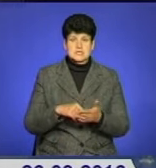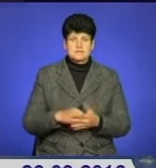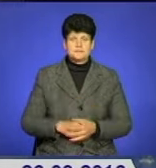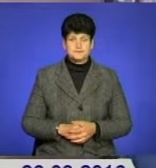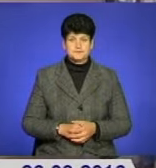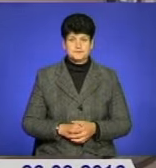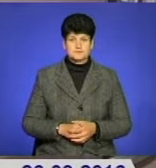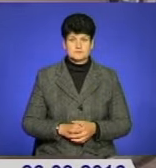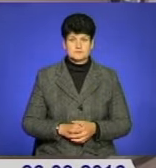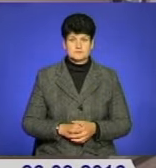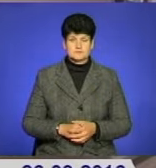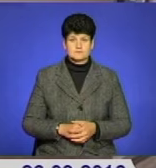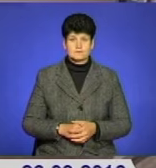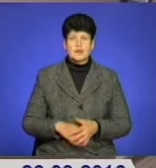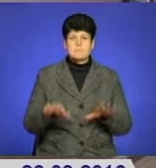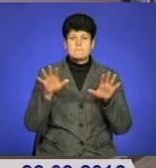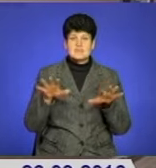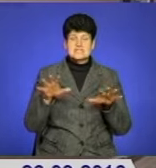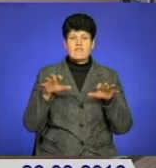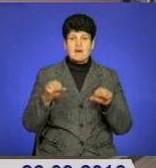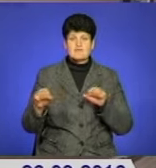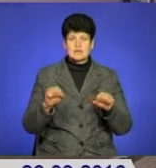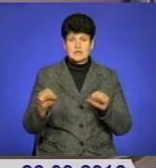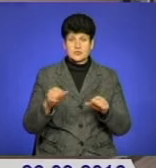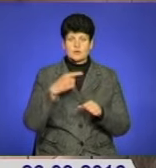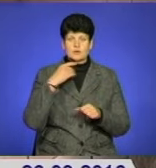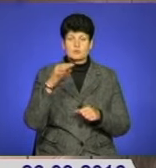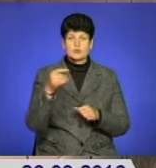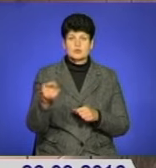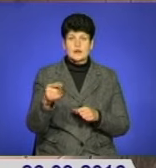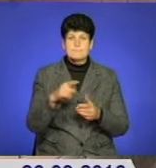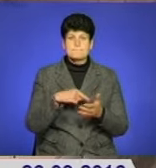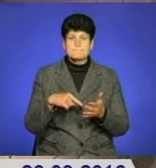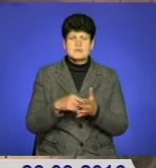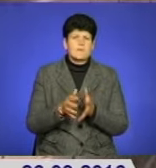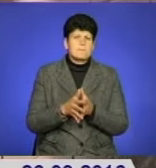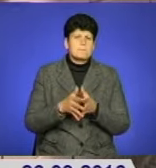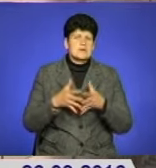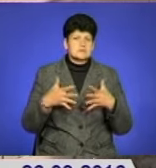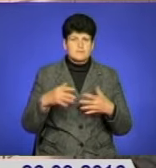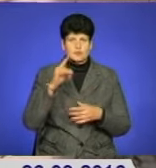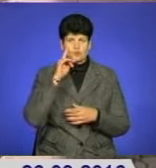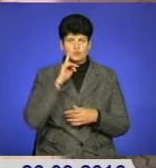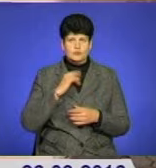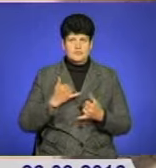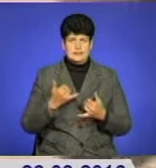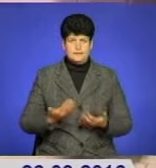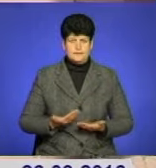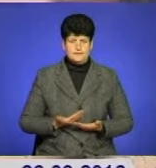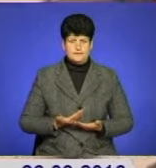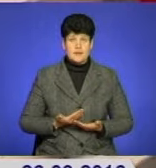Гадомська. Місцева влада позиціонує Тернопіль як місто максимально комфортне для проживання.